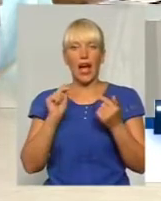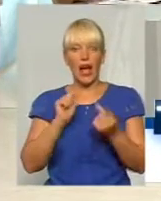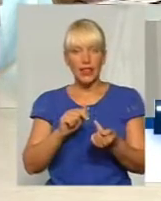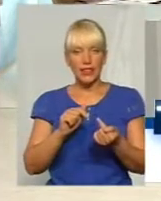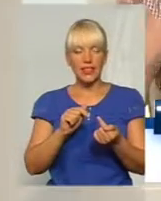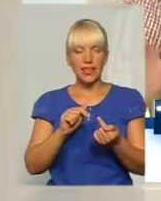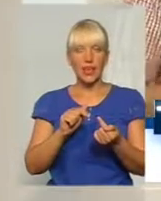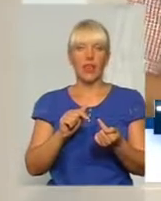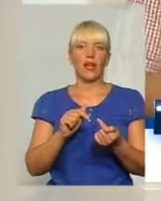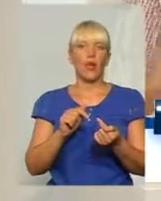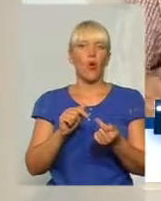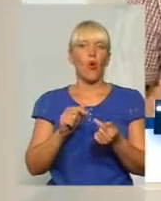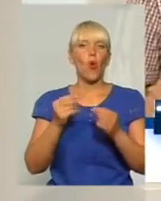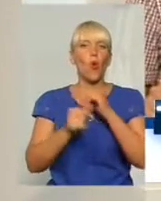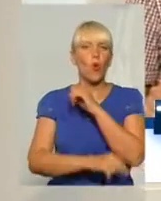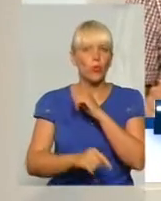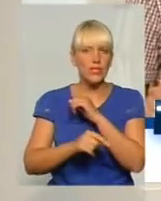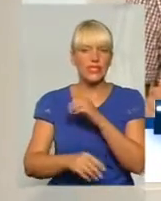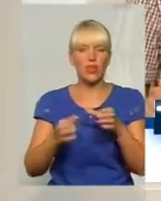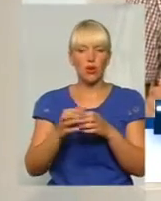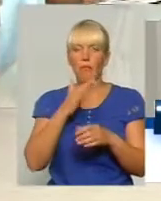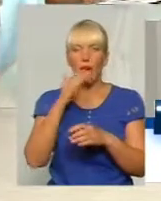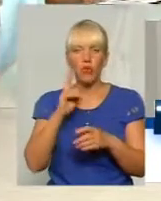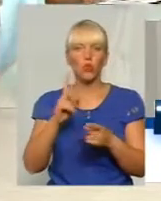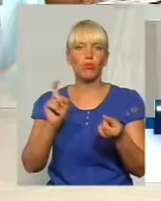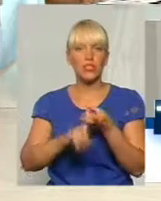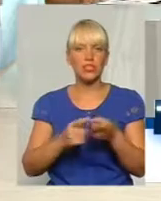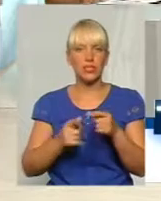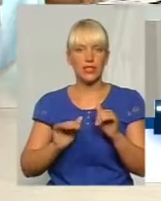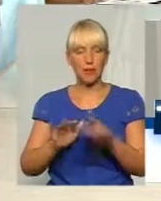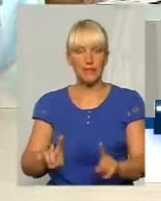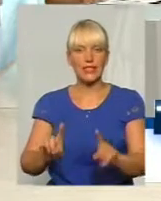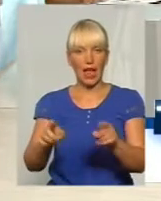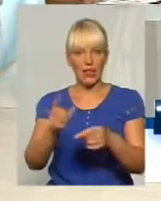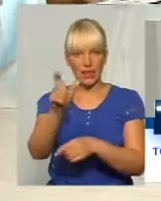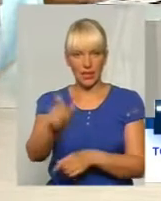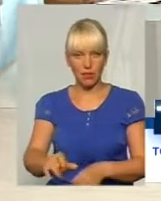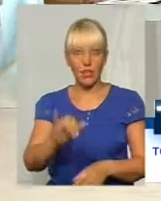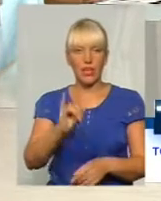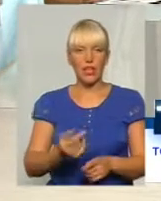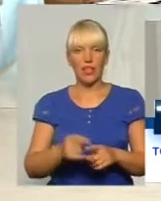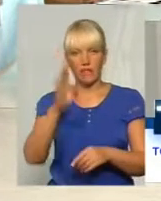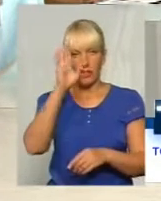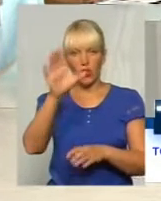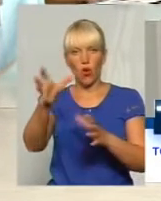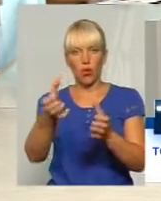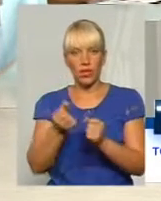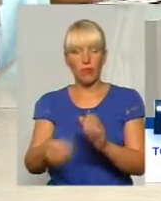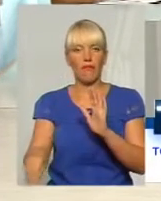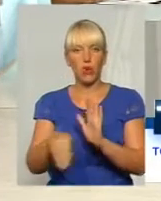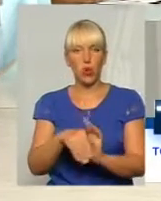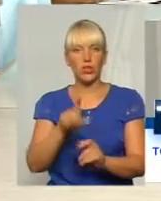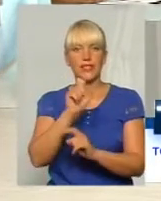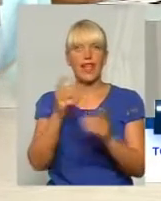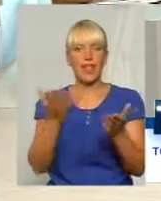прокуратурою. Тобто дуже багато причетних до цієї події, вони його затримали. Він одержав ці гроші, які він